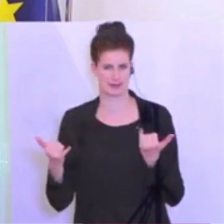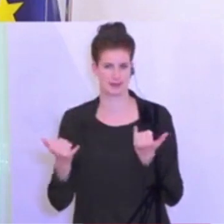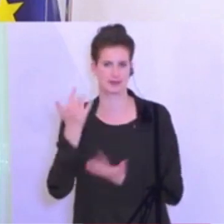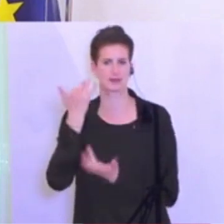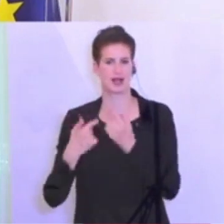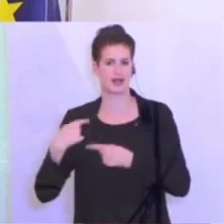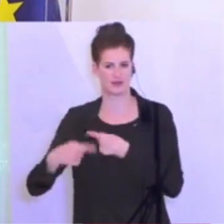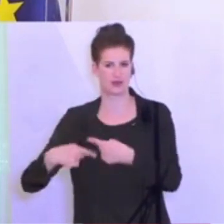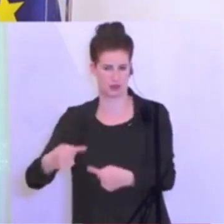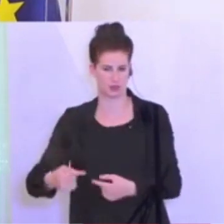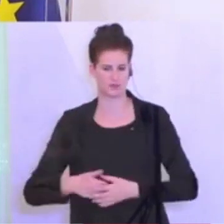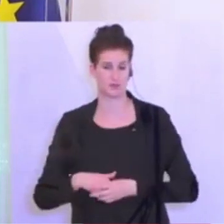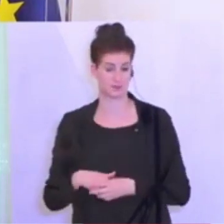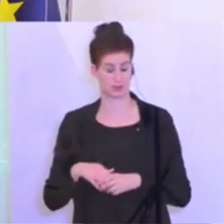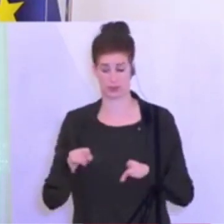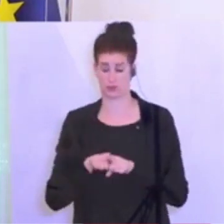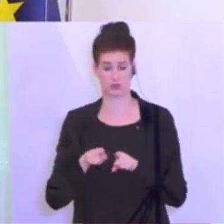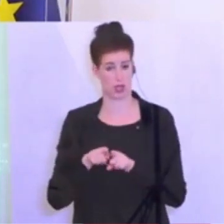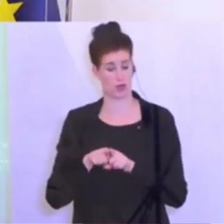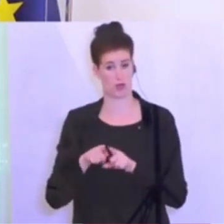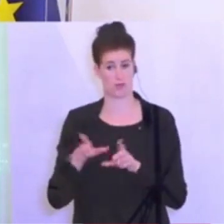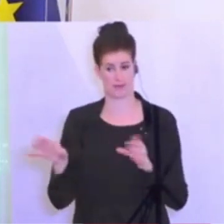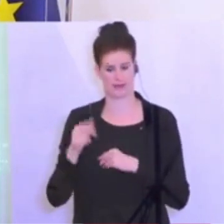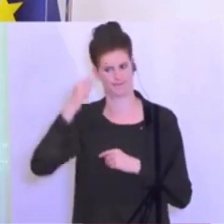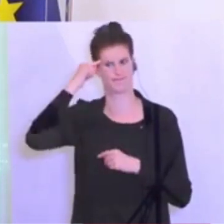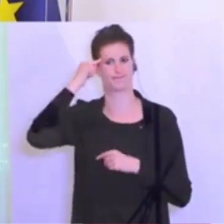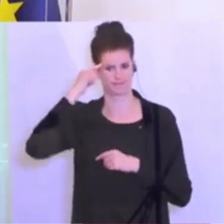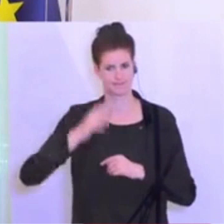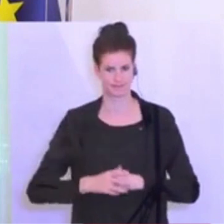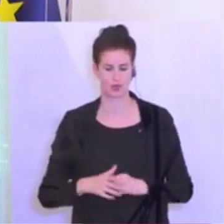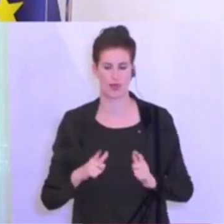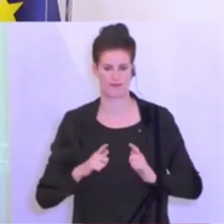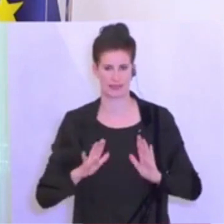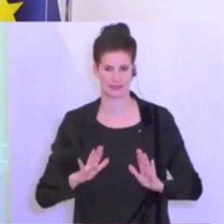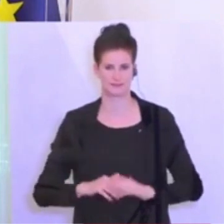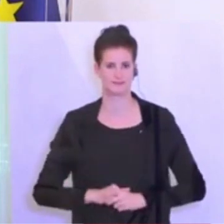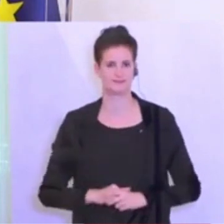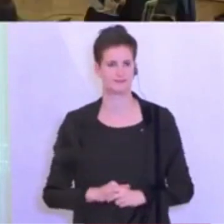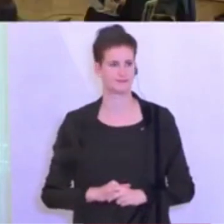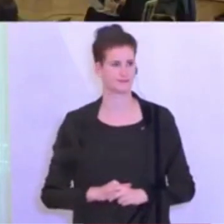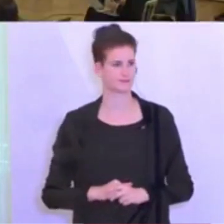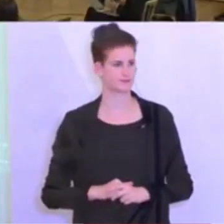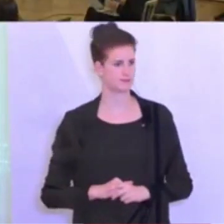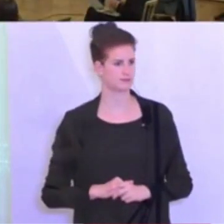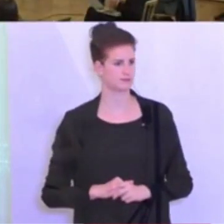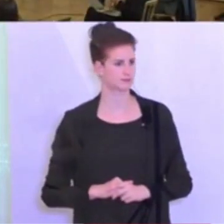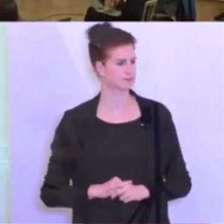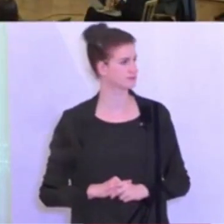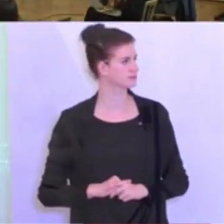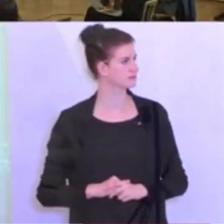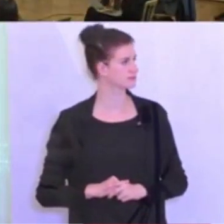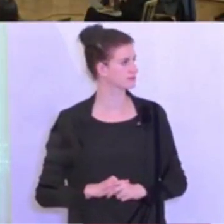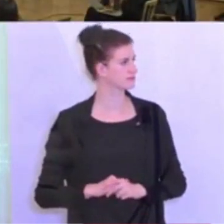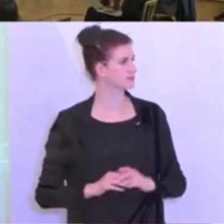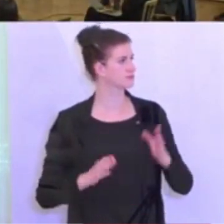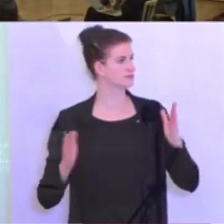abwarten und dann versuchen, eine möglichst treffsichere Entscheidung zu treffen. Ja, vielleicht noch einmal als Ergänzung,